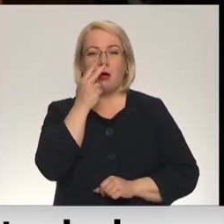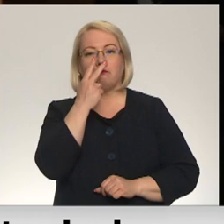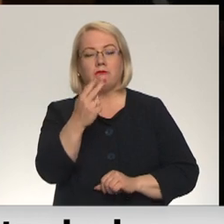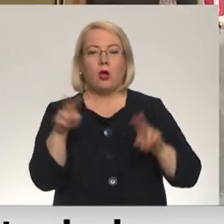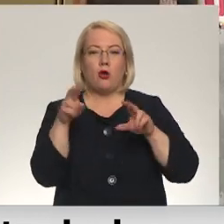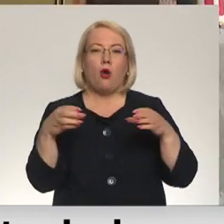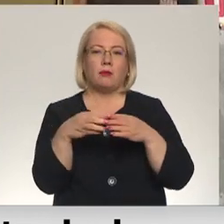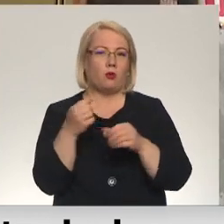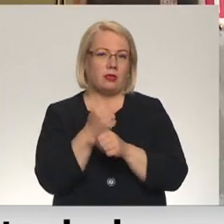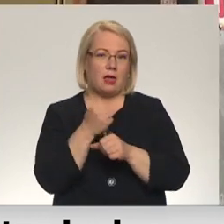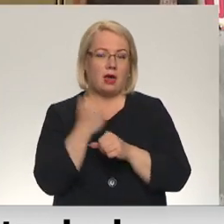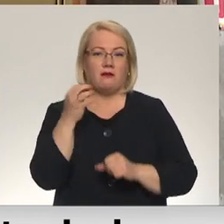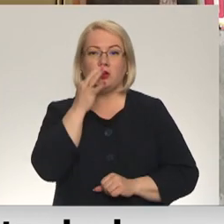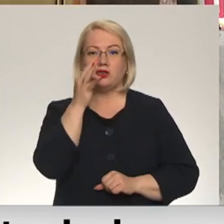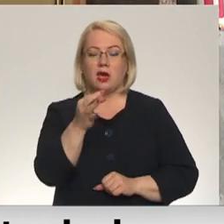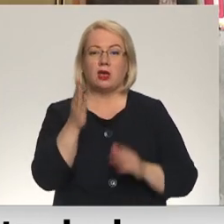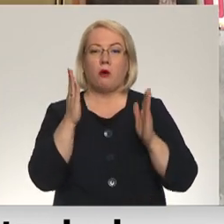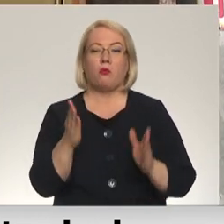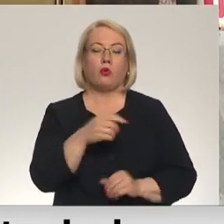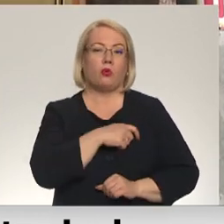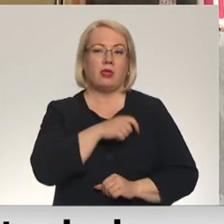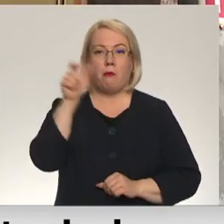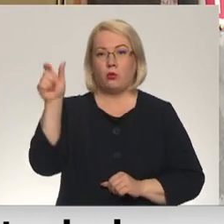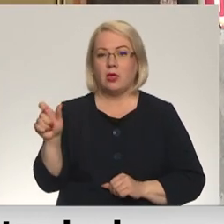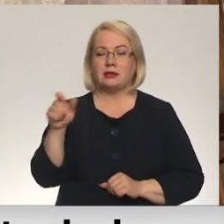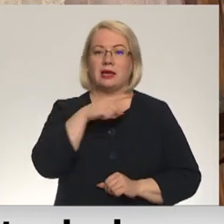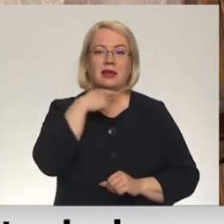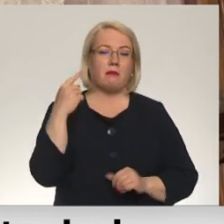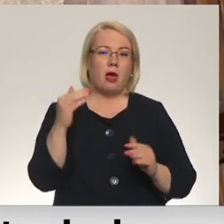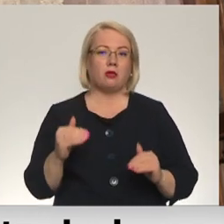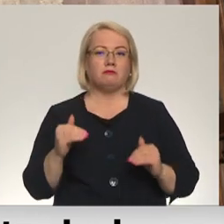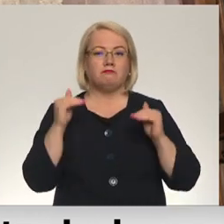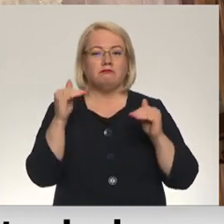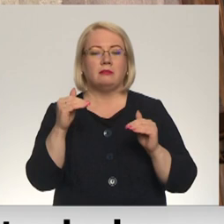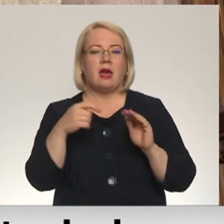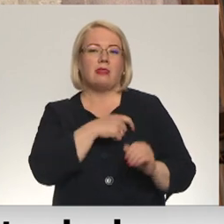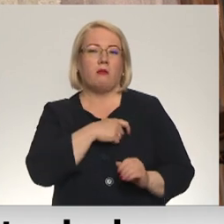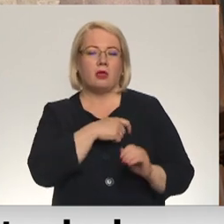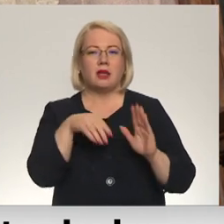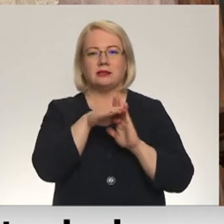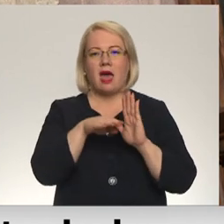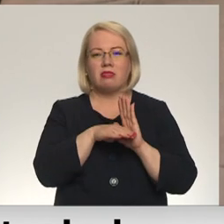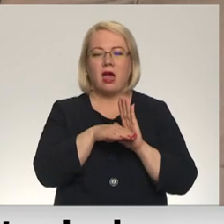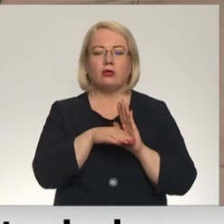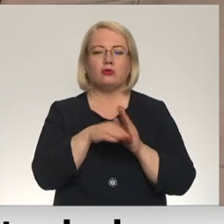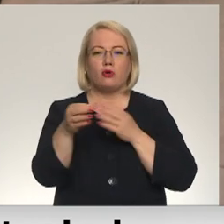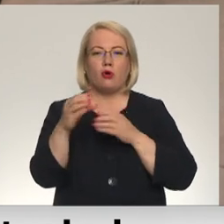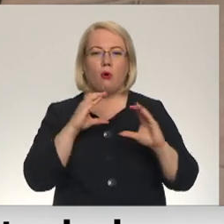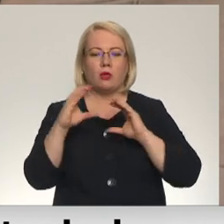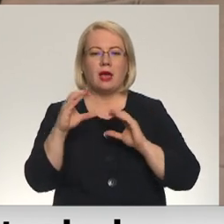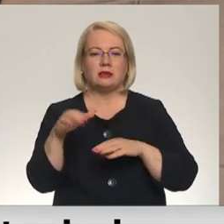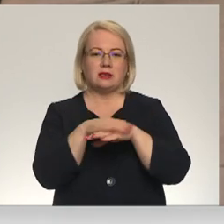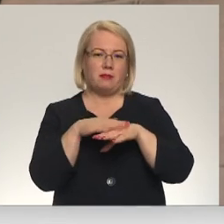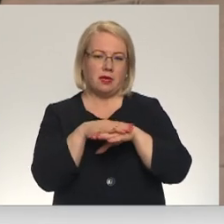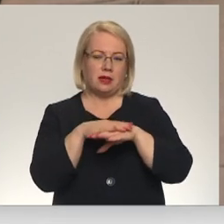darbā. Viņš norādi, ka, ja kļūt par deputātu, vēlētos paaugstināt deputātu standarts komunikācijā ar sabiedrību. Tāda lieta,